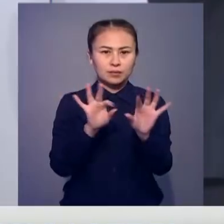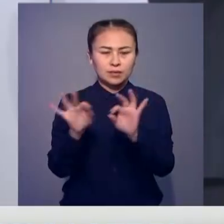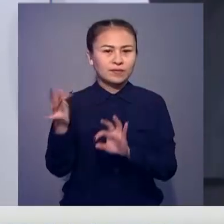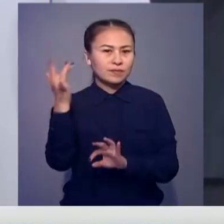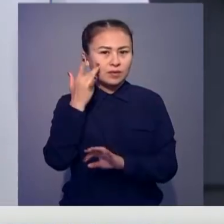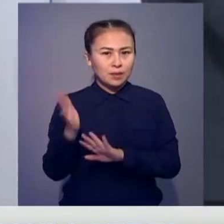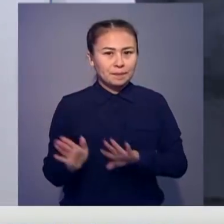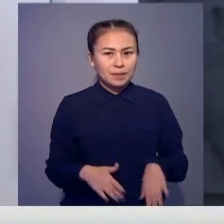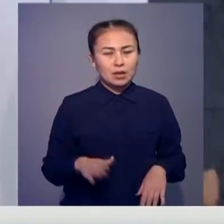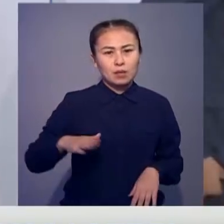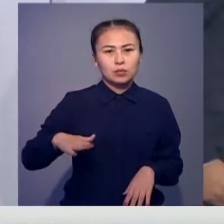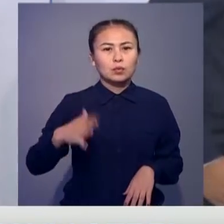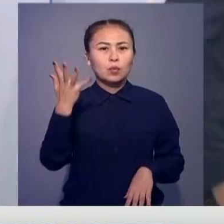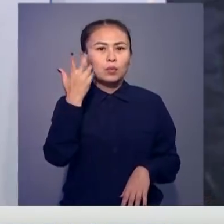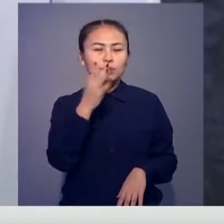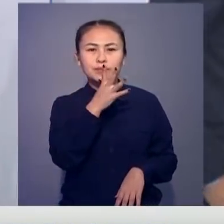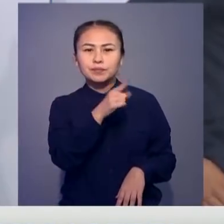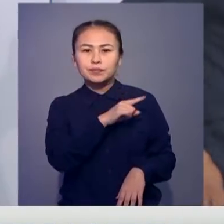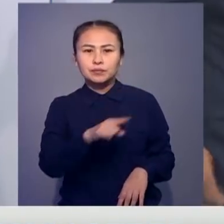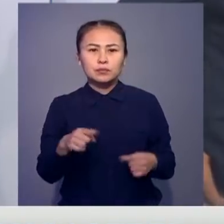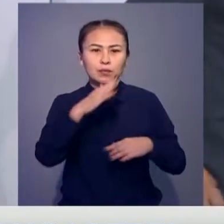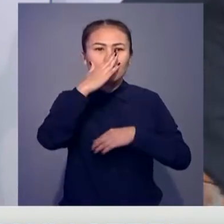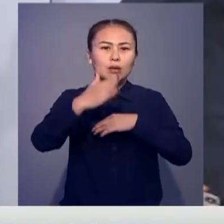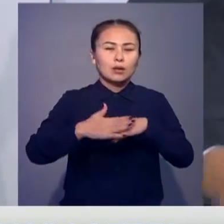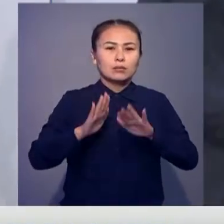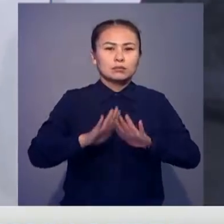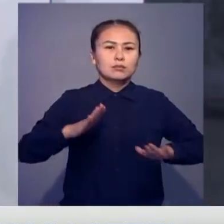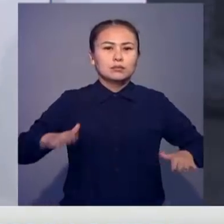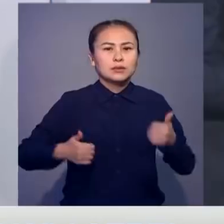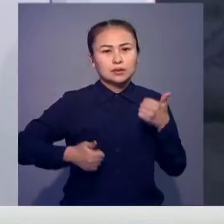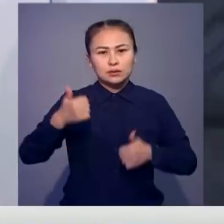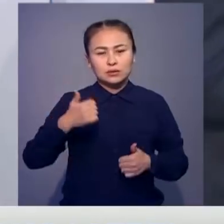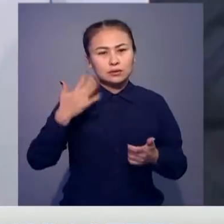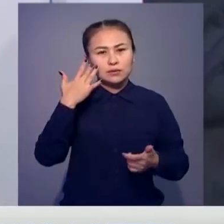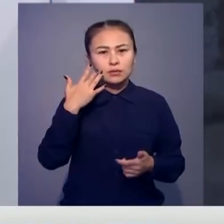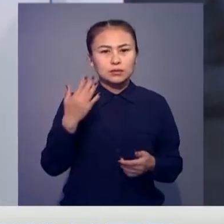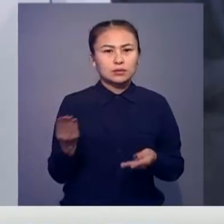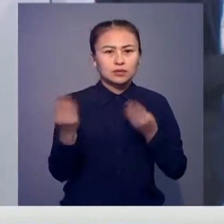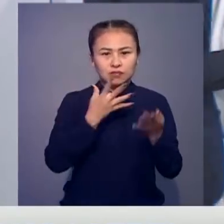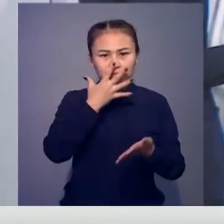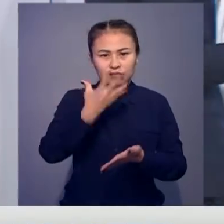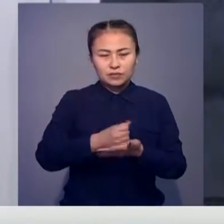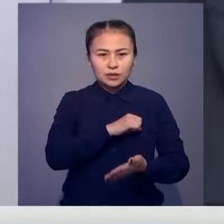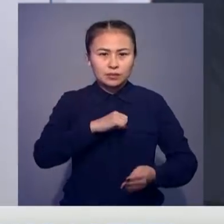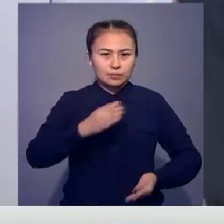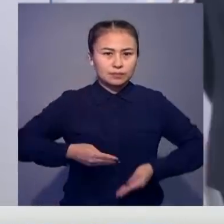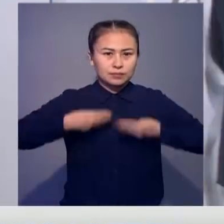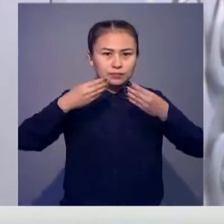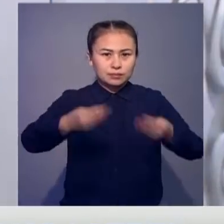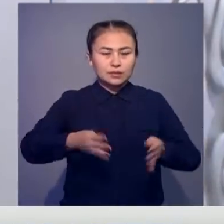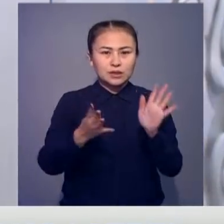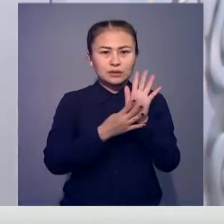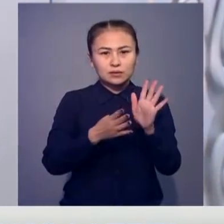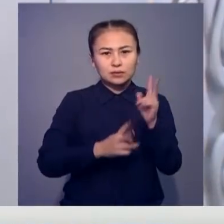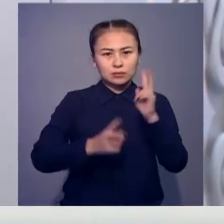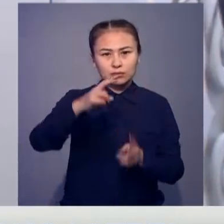өтеді. Одан кейін аралық кезеңде, яғни, таяуда өтетін көрме байқауда өз өнімдерін ұсынады. Әр областан тұғыз кәсіпорынан